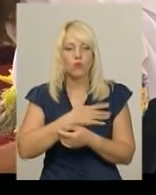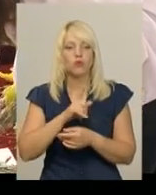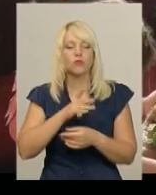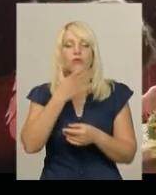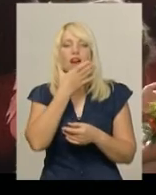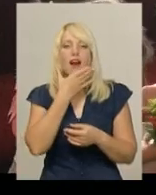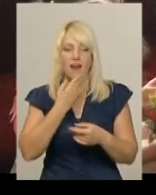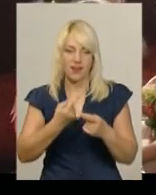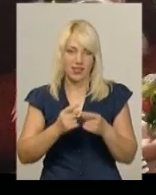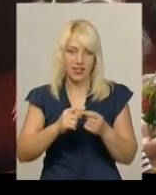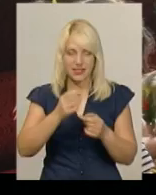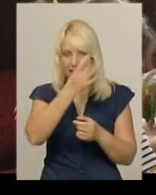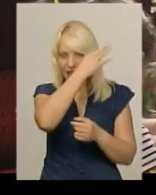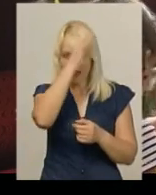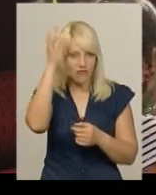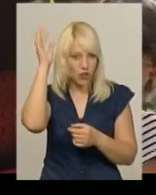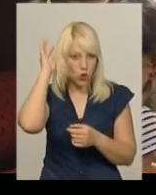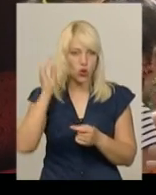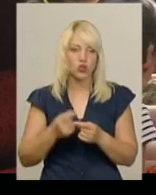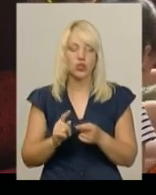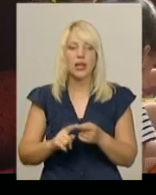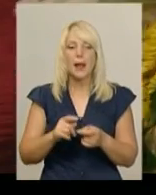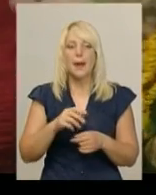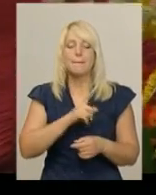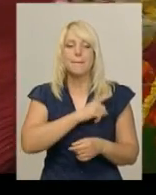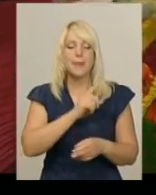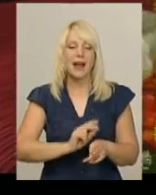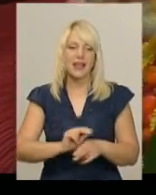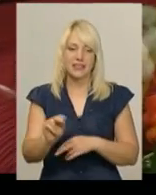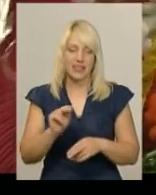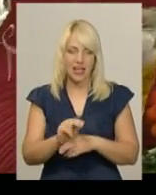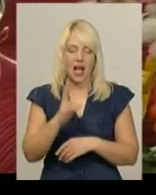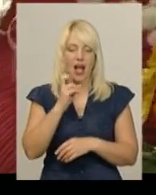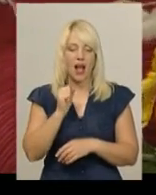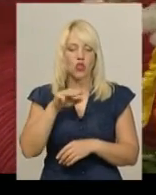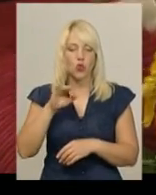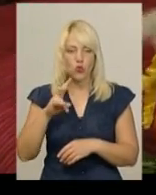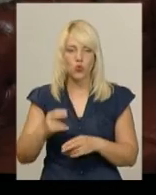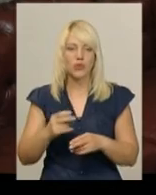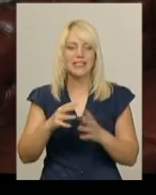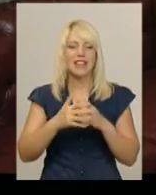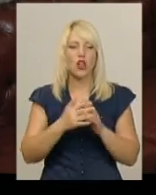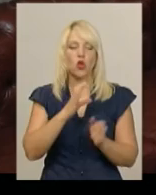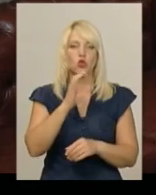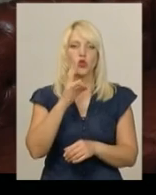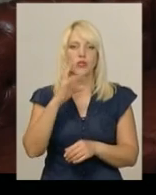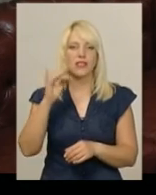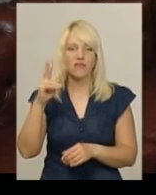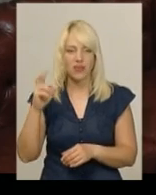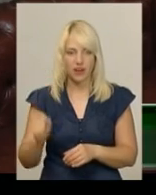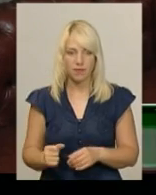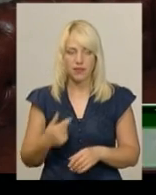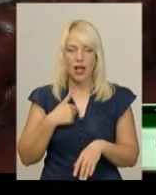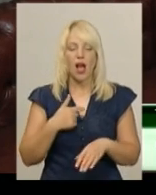віночок. Майстер-клас проводить майстриня Тетяна Антонюк із села Соснівка Дунаєвецького району. Спочатку я дуже довго